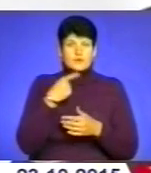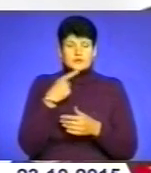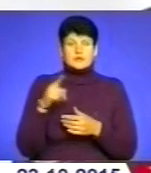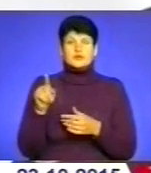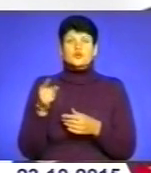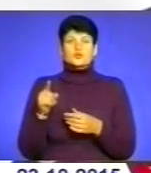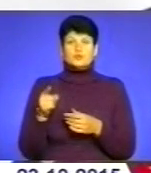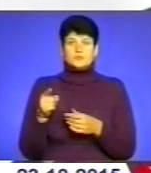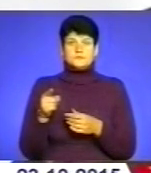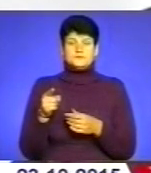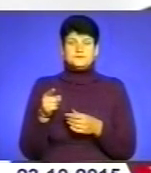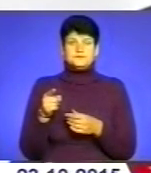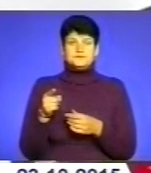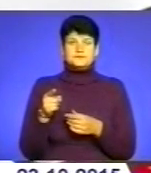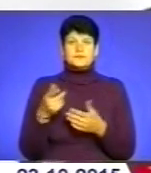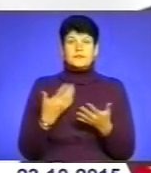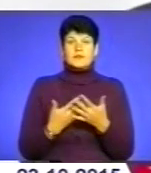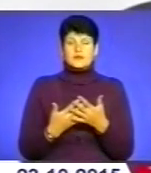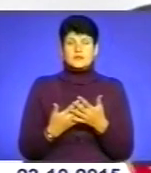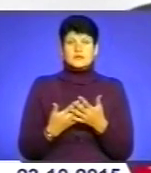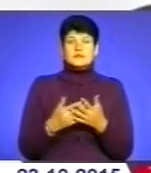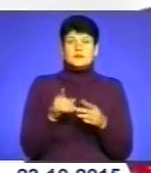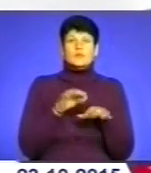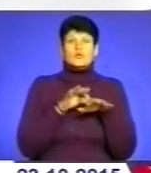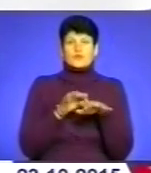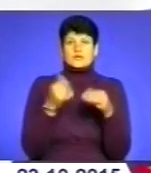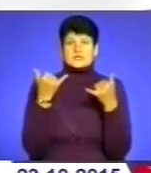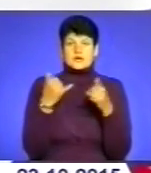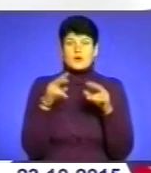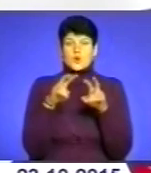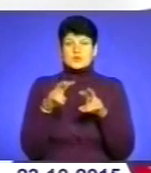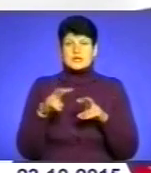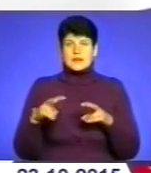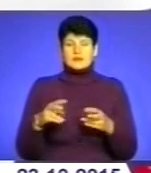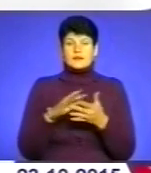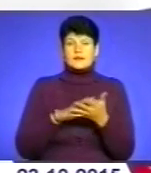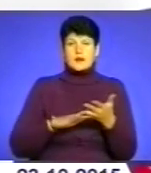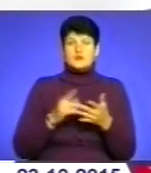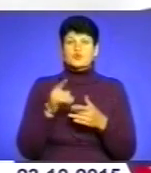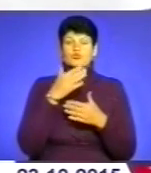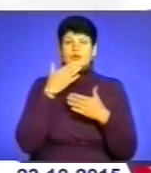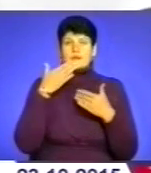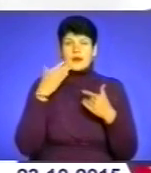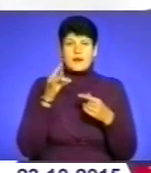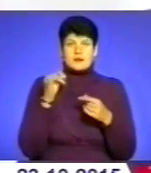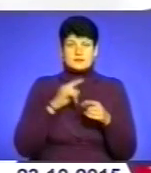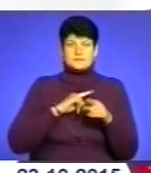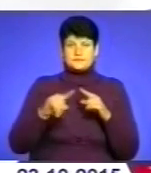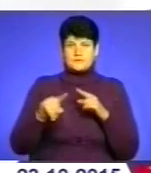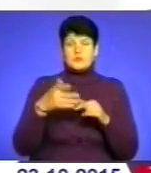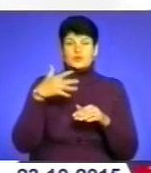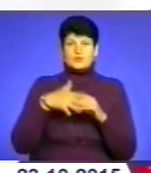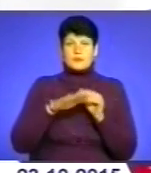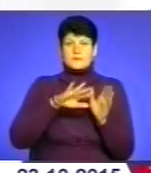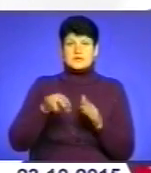скажімо так, вони проводять зараз розслідування і так далі, але чому немає реакції і оперативній, бо ми ж розуміємо, що після 25